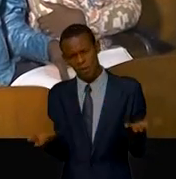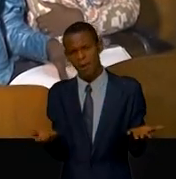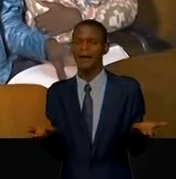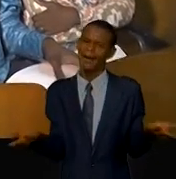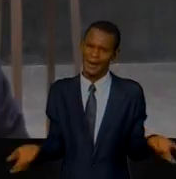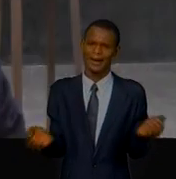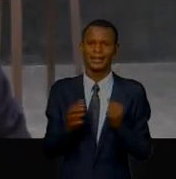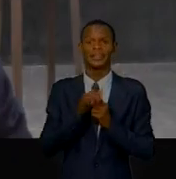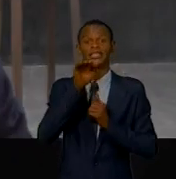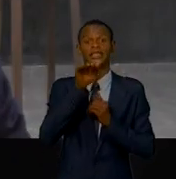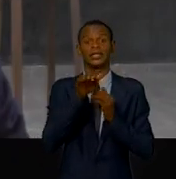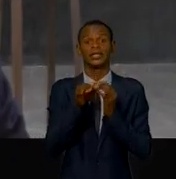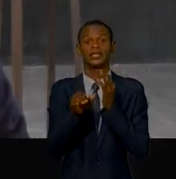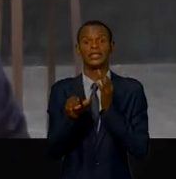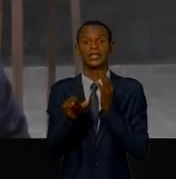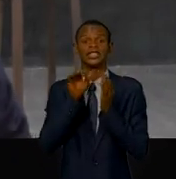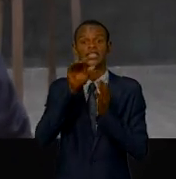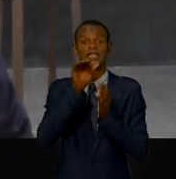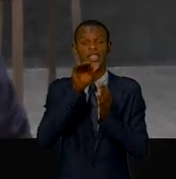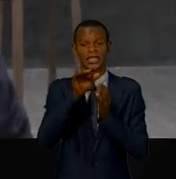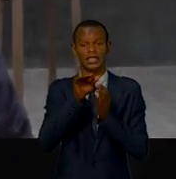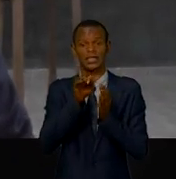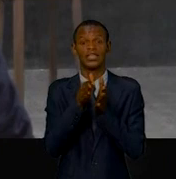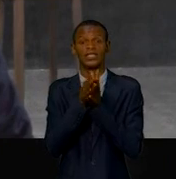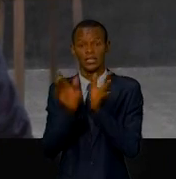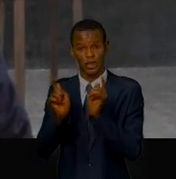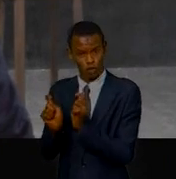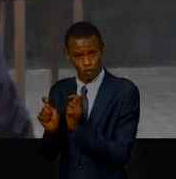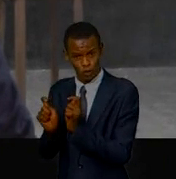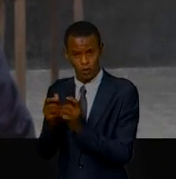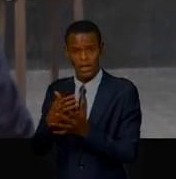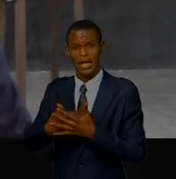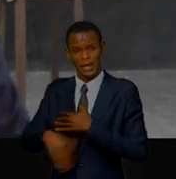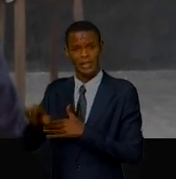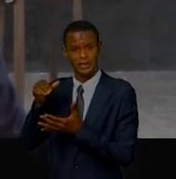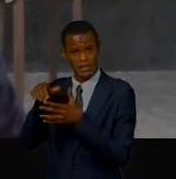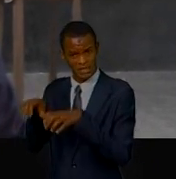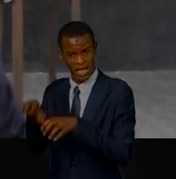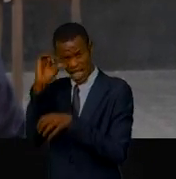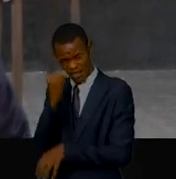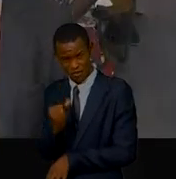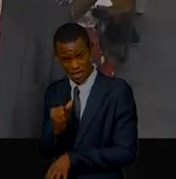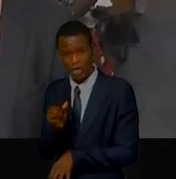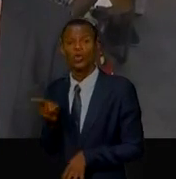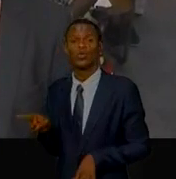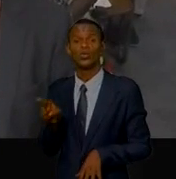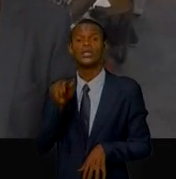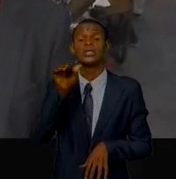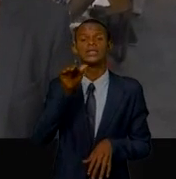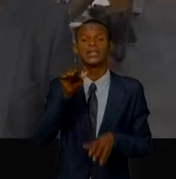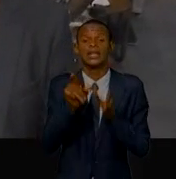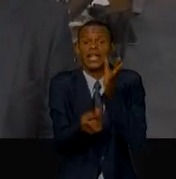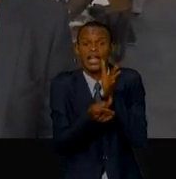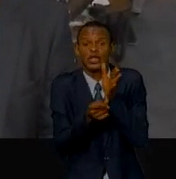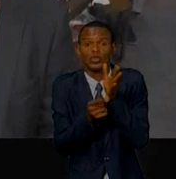africaine DGA de la radio-télévision nationale congolaise Freddie Monomba s'est apaisantie sur le mérite de cet